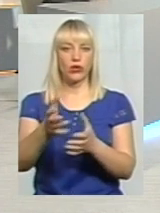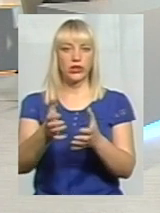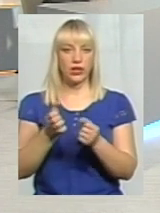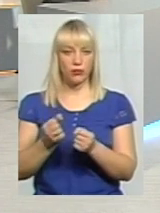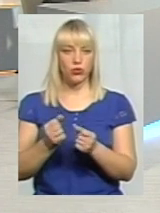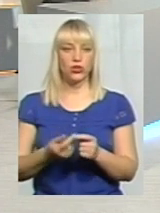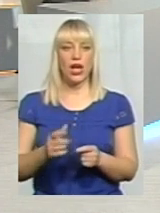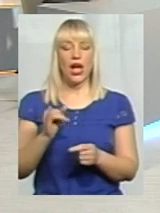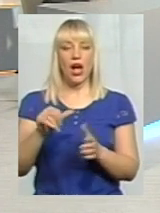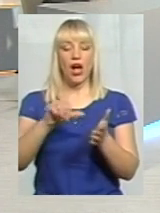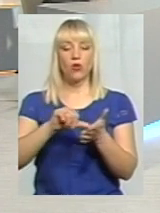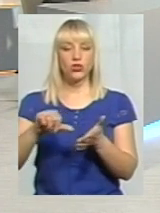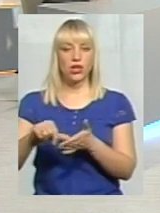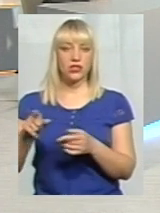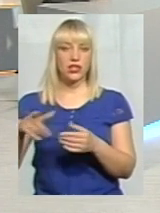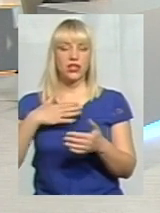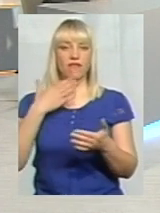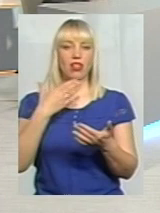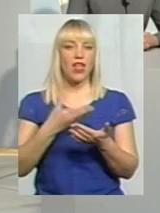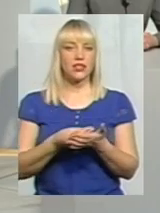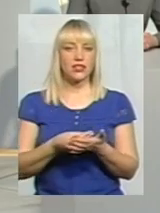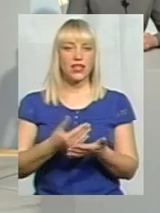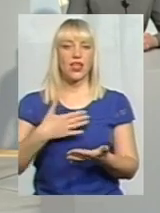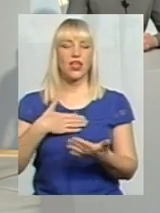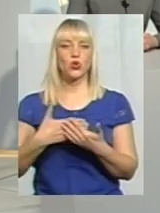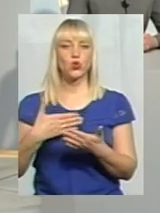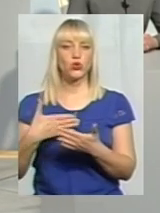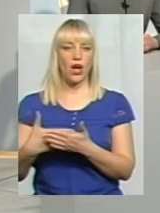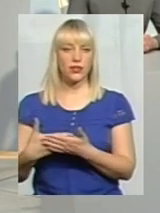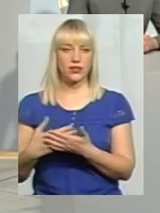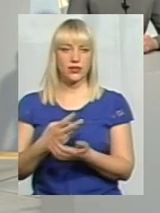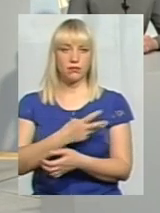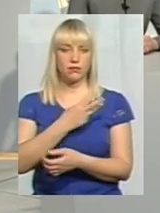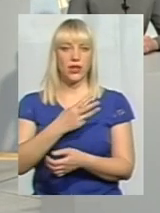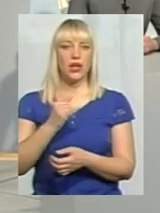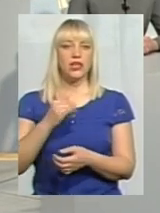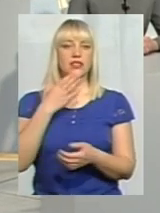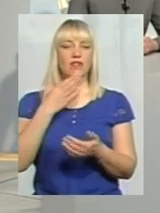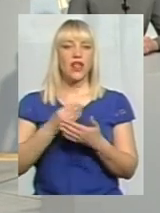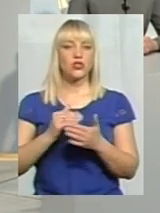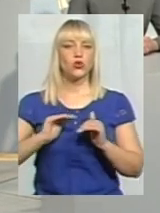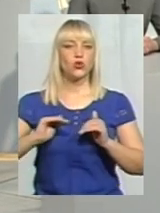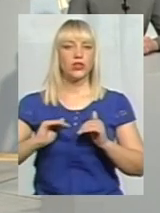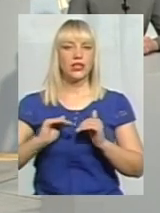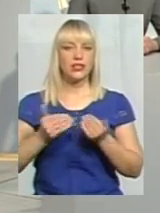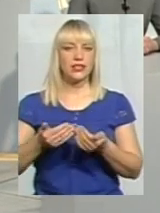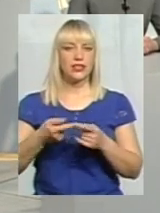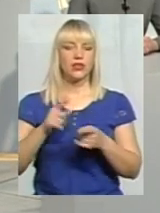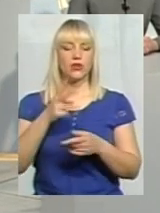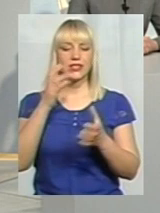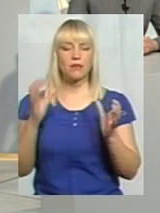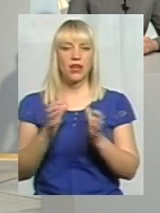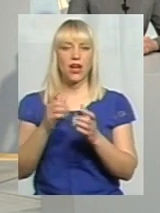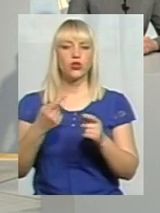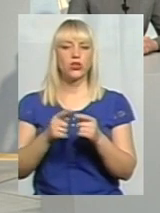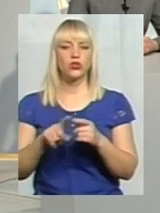колективів, вони ж фактично працюють на власному ентузіазмі, вони тільки з власної ініціативи зберігають оце, що ми бачили, і